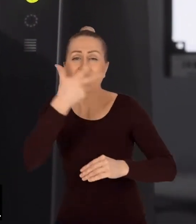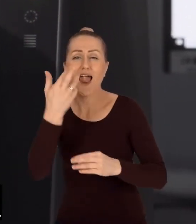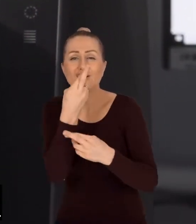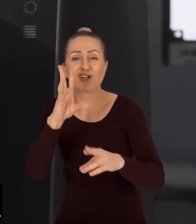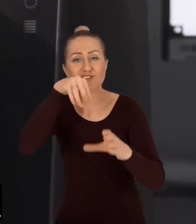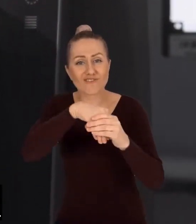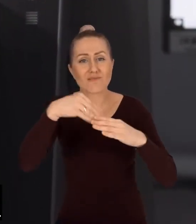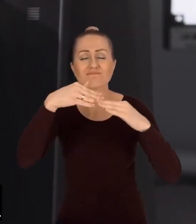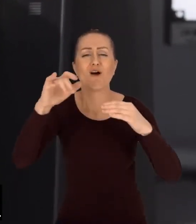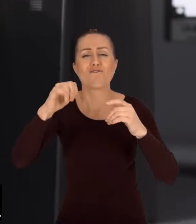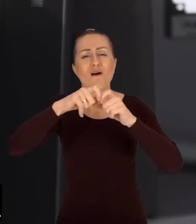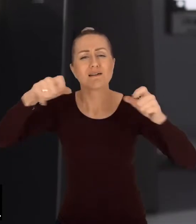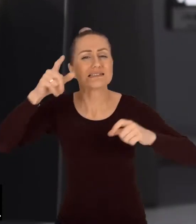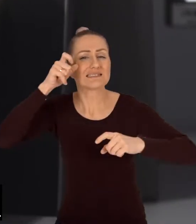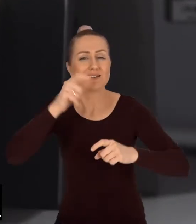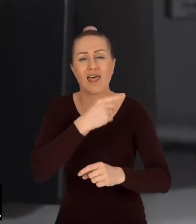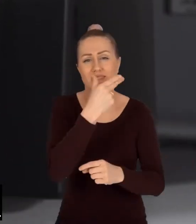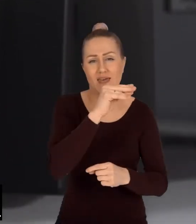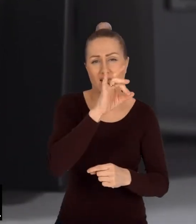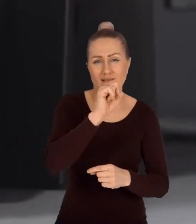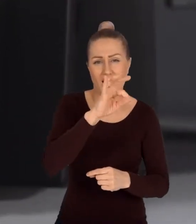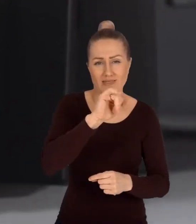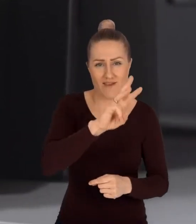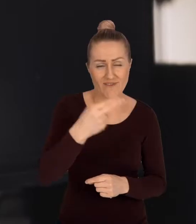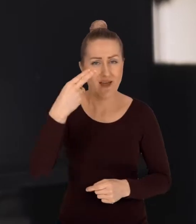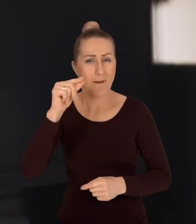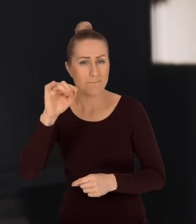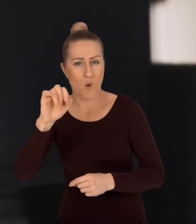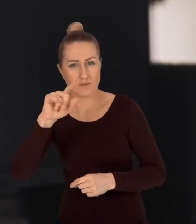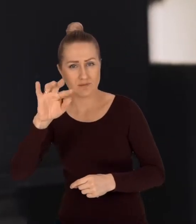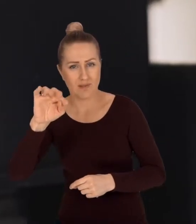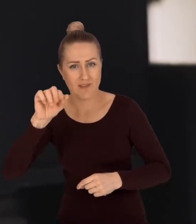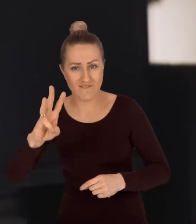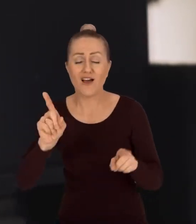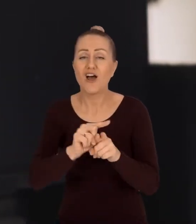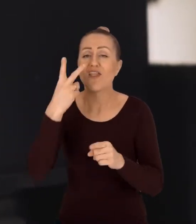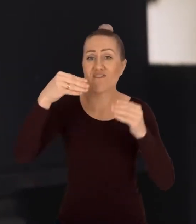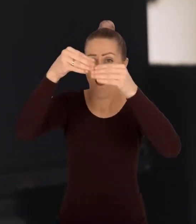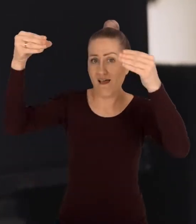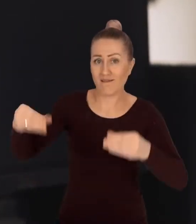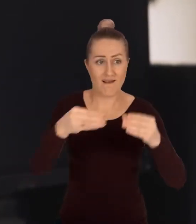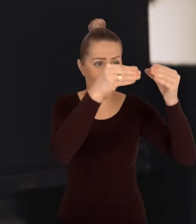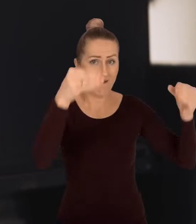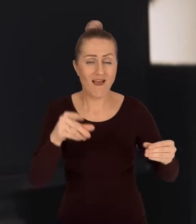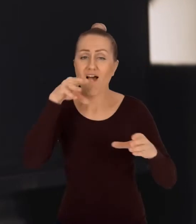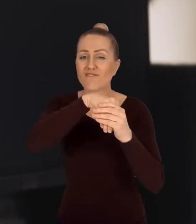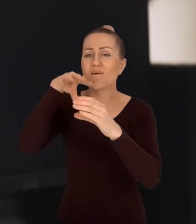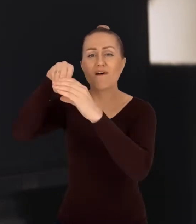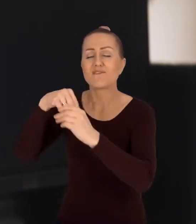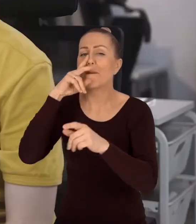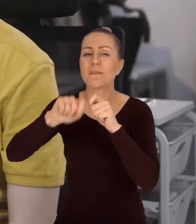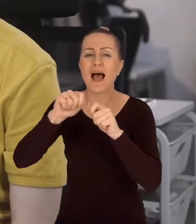digitalizację błon negatywowych i pozytywowych. Dwa monitory graficzne, na których pracujemy z kopiami